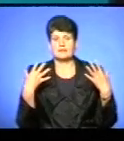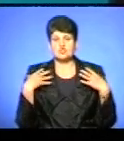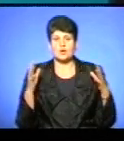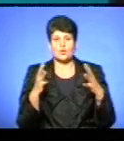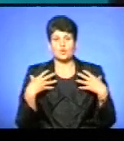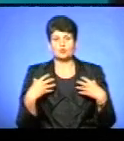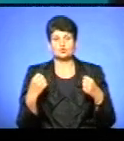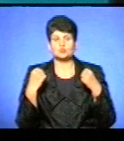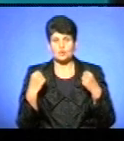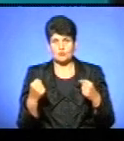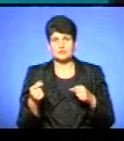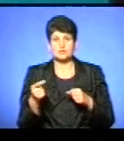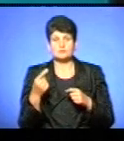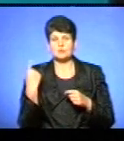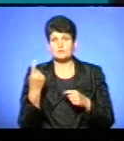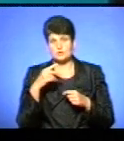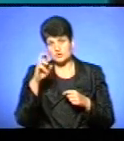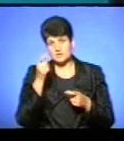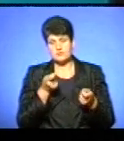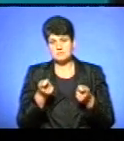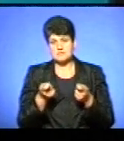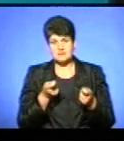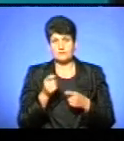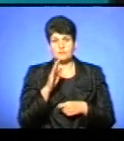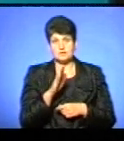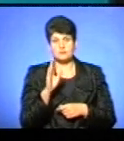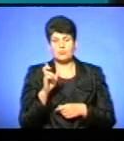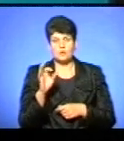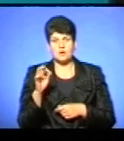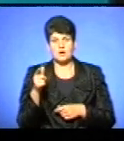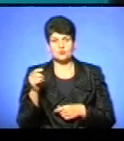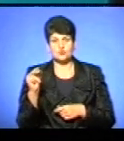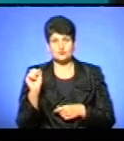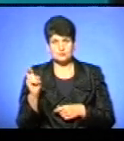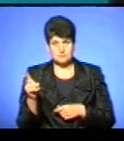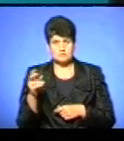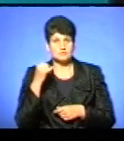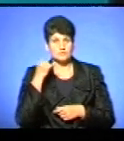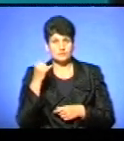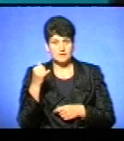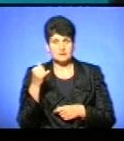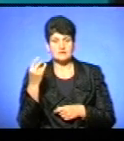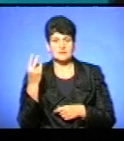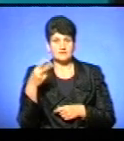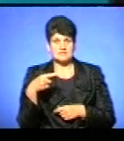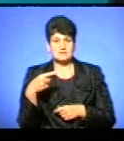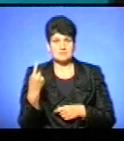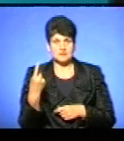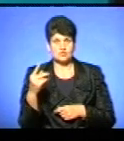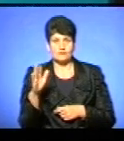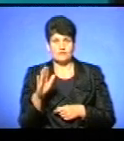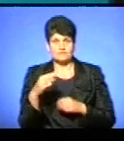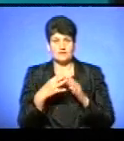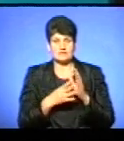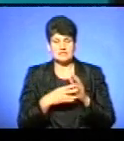охорони здоров'я Тернопільської обласної державної адміністрації Володимир Богайчук. Отож, телефонуйте 21 вересня о